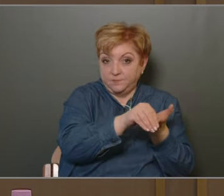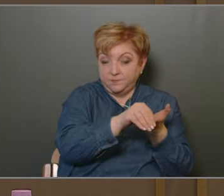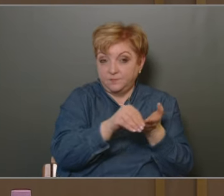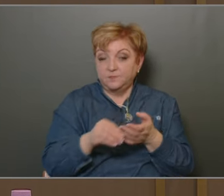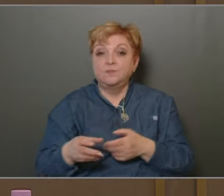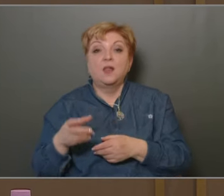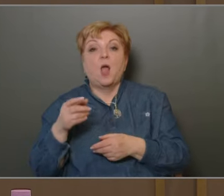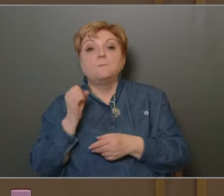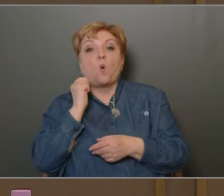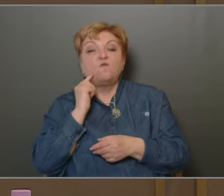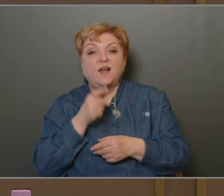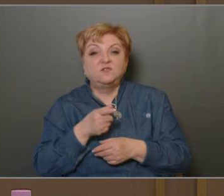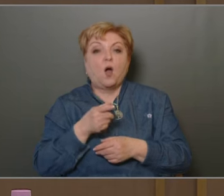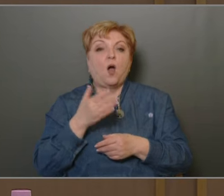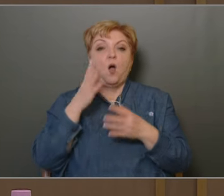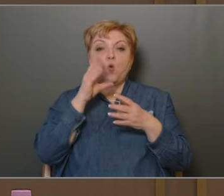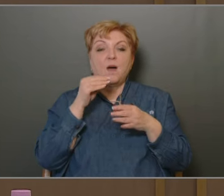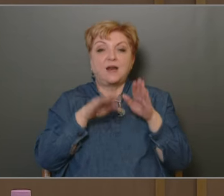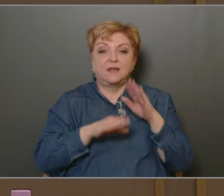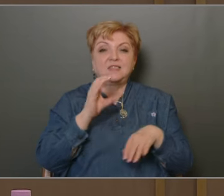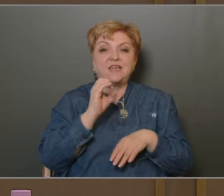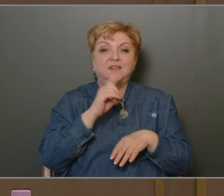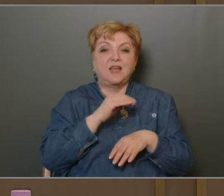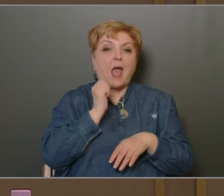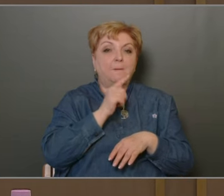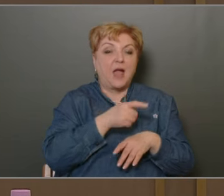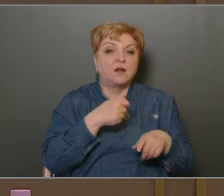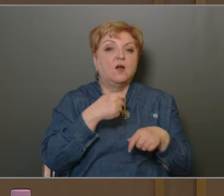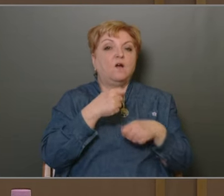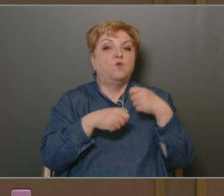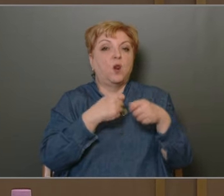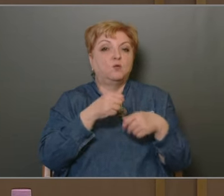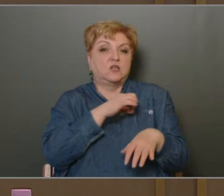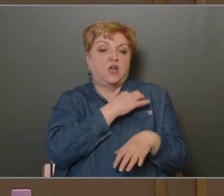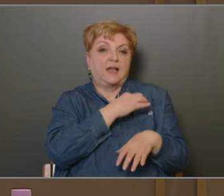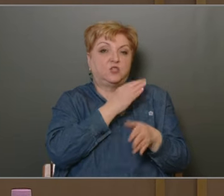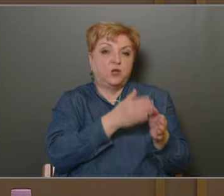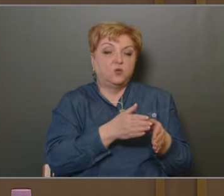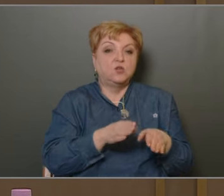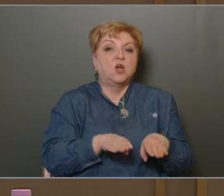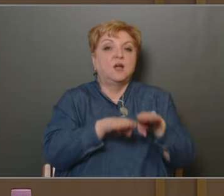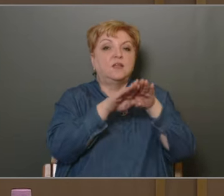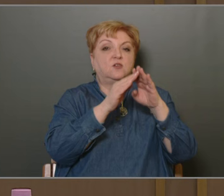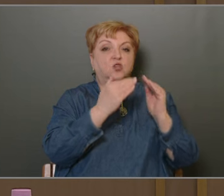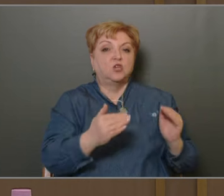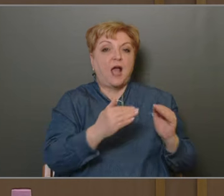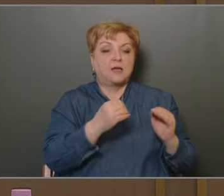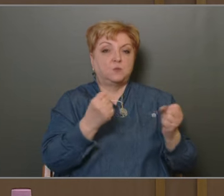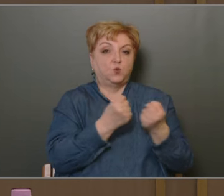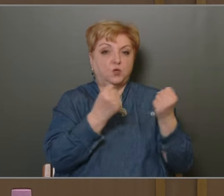szól, és benne a MOFETA, a Human Regenerátor, a CTMR, a Foglalkozássegészségügy és a társasház működtetéséről.